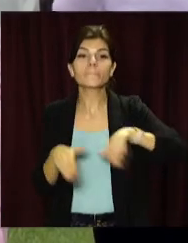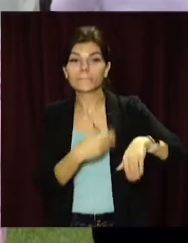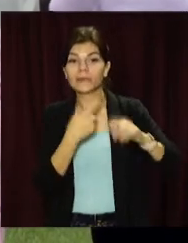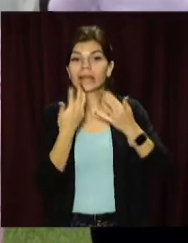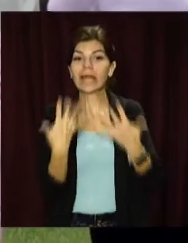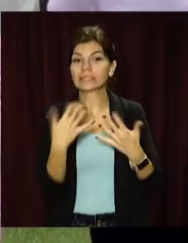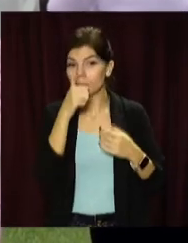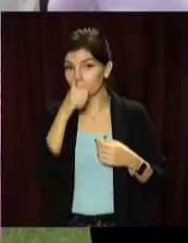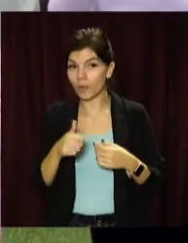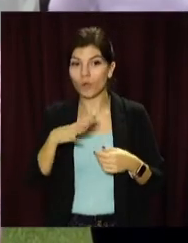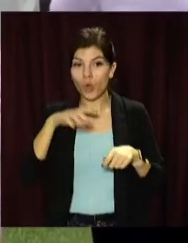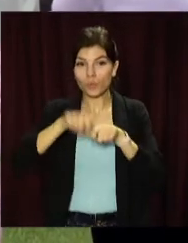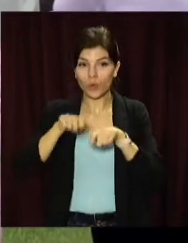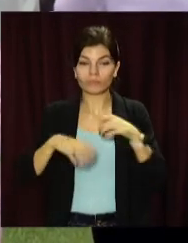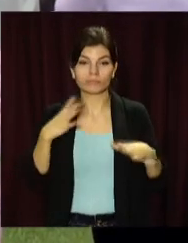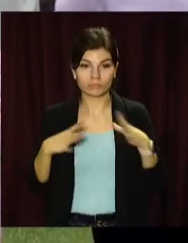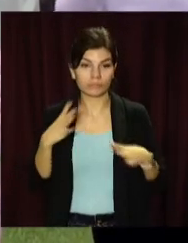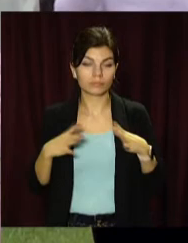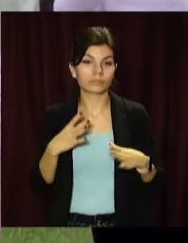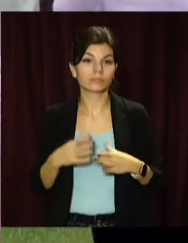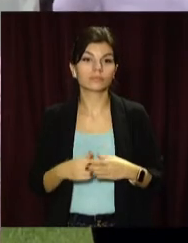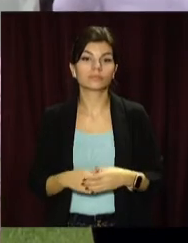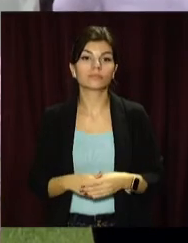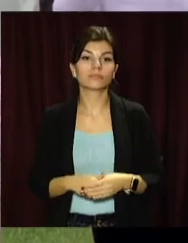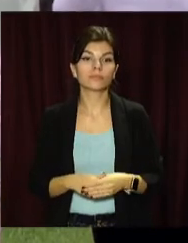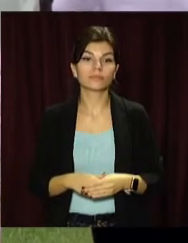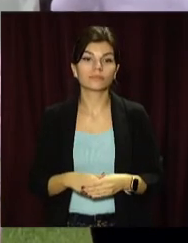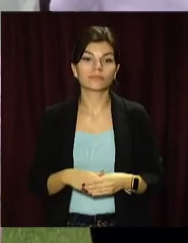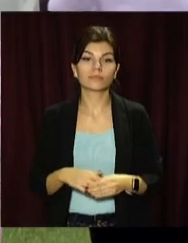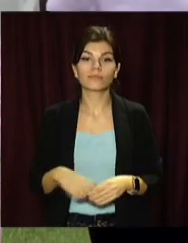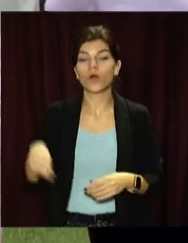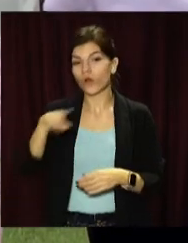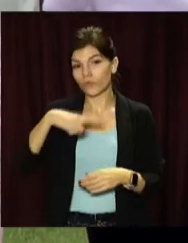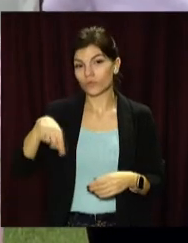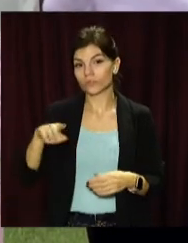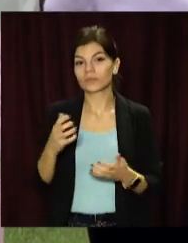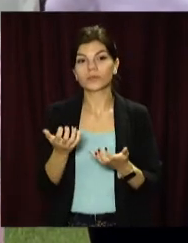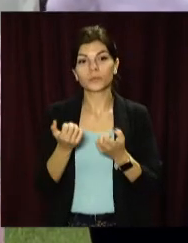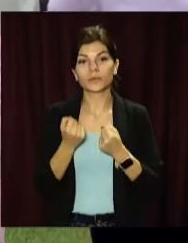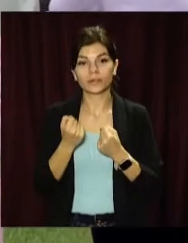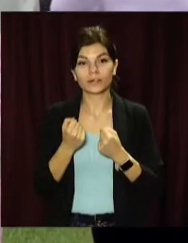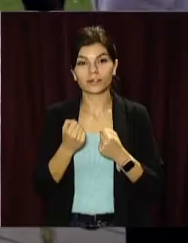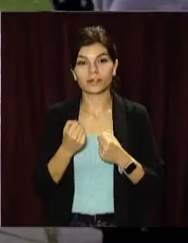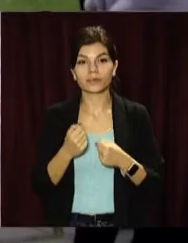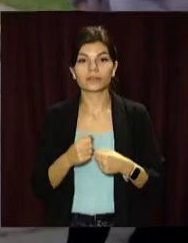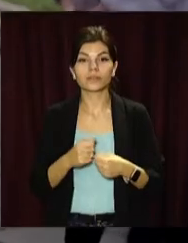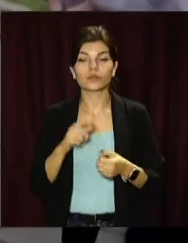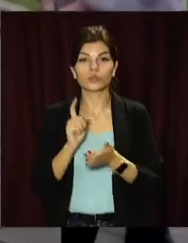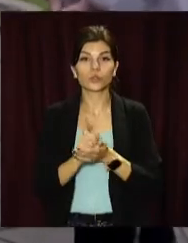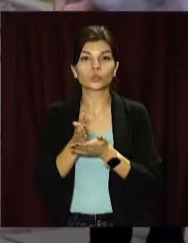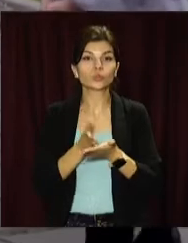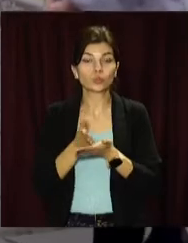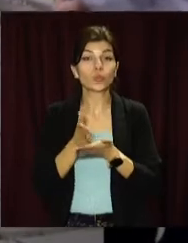відпрацював на судових установах міста Дніпра. Вони підготовлені, вони опрацювали, готові до служби. Служба